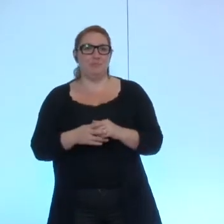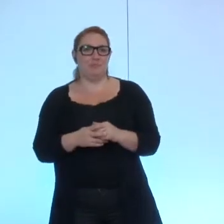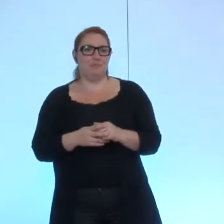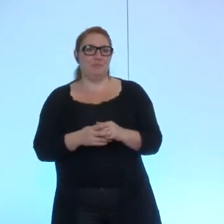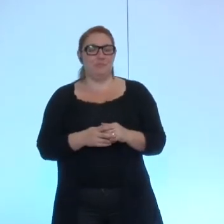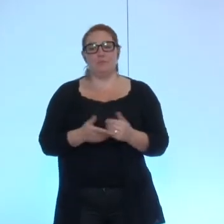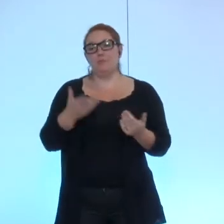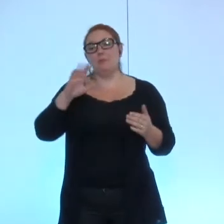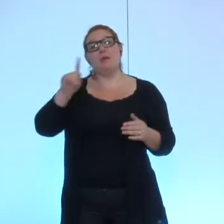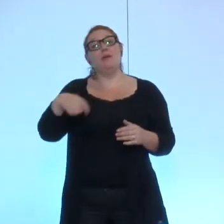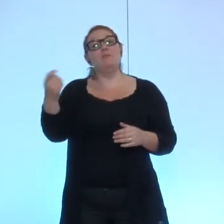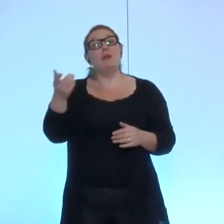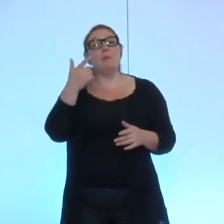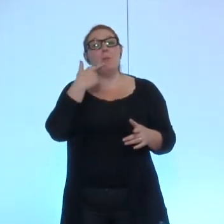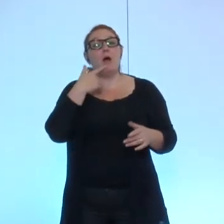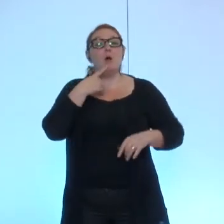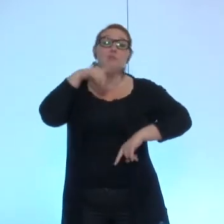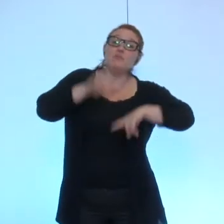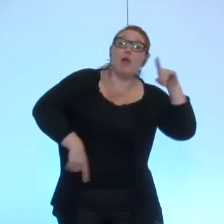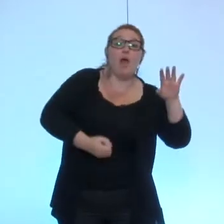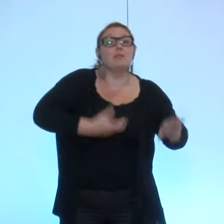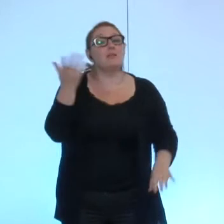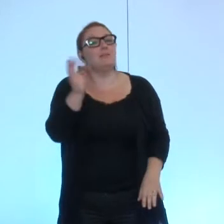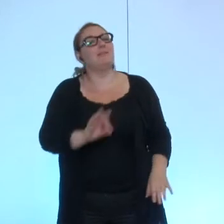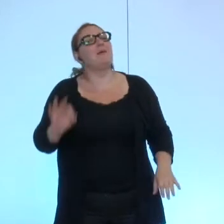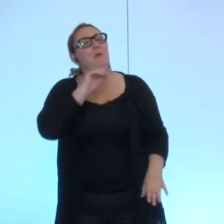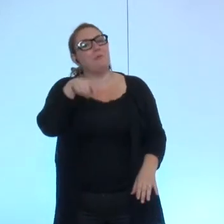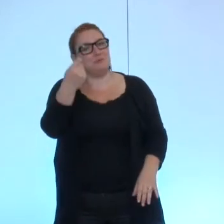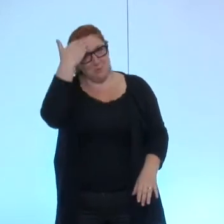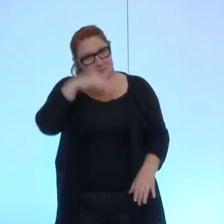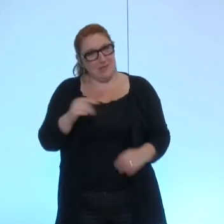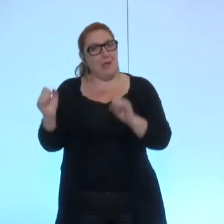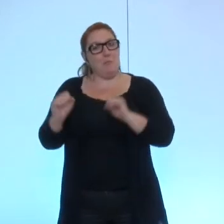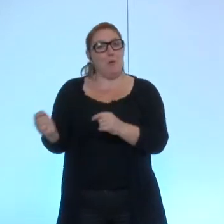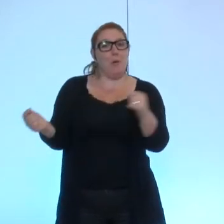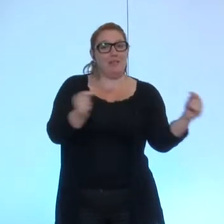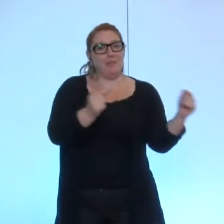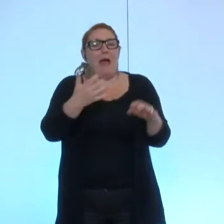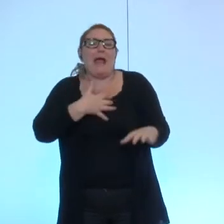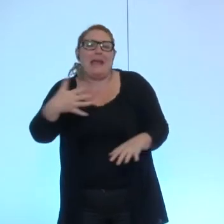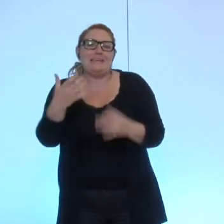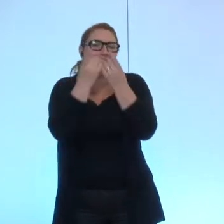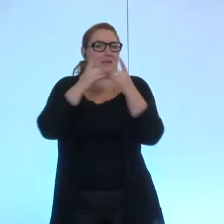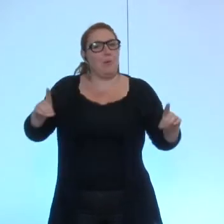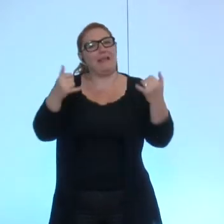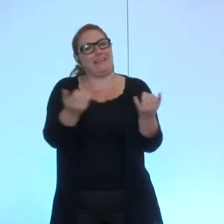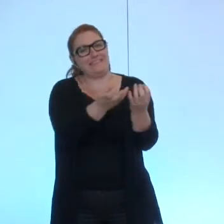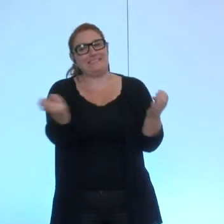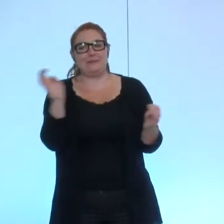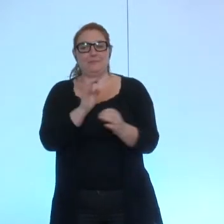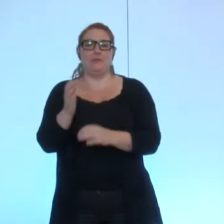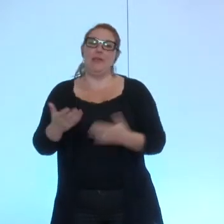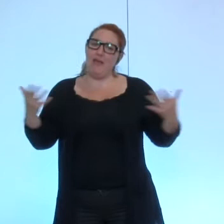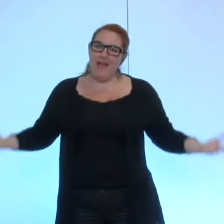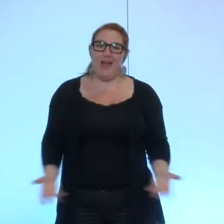mais évidemment nous ne briderons absolument pas la parole des élus et nous savons que nous pouvons avoir un débat riche et démocratique dans cette assemblée allez délibération